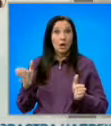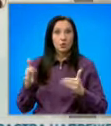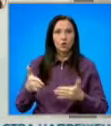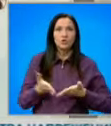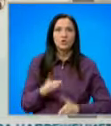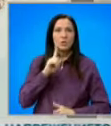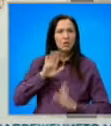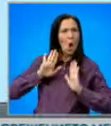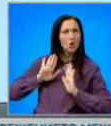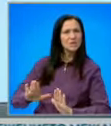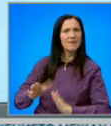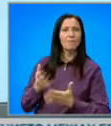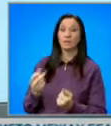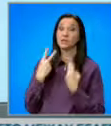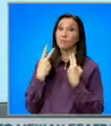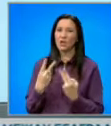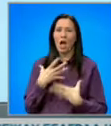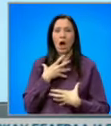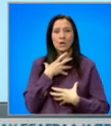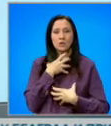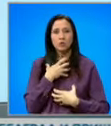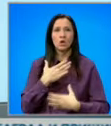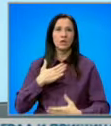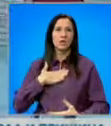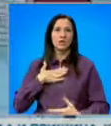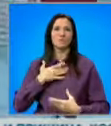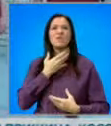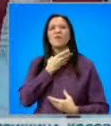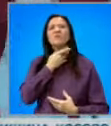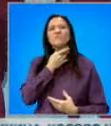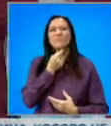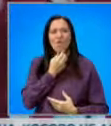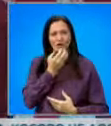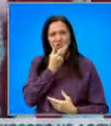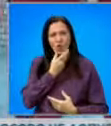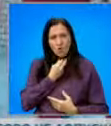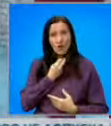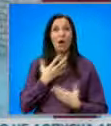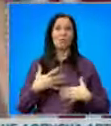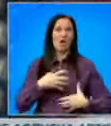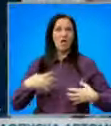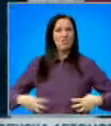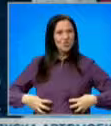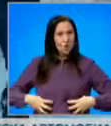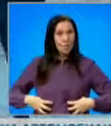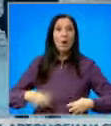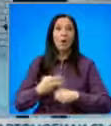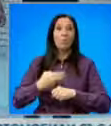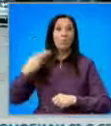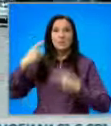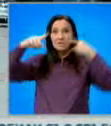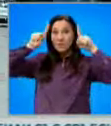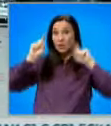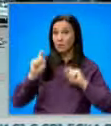че синът има оставен без наблюдение и се е задушил от собствените си секрети, аспирирани от дробовете му. От болница Свети Георги